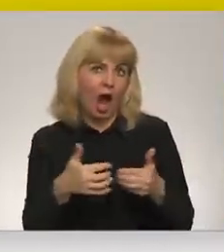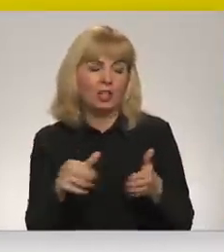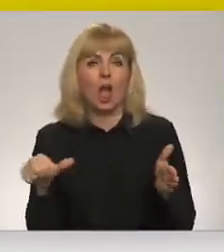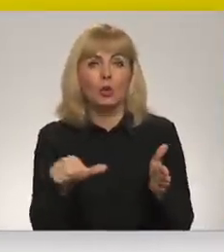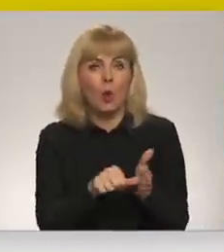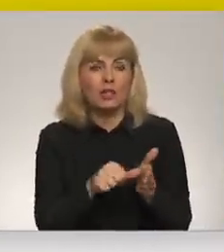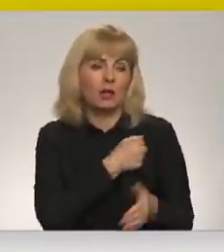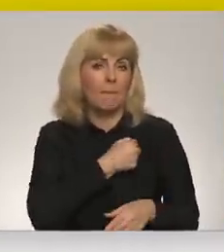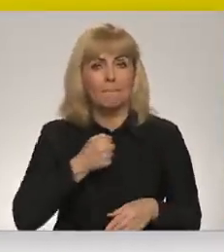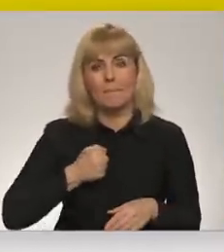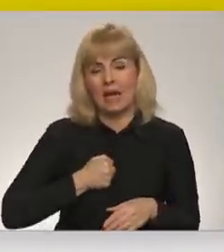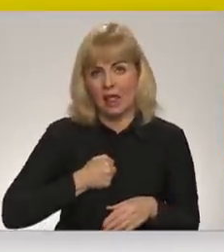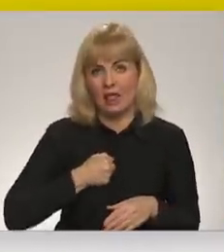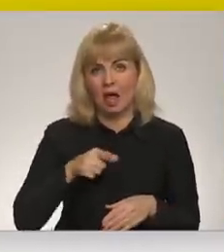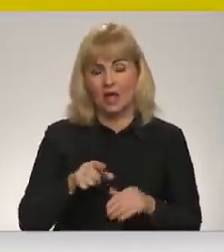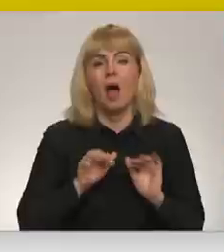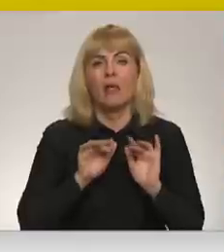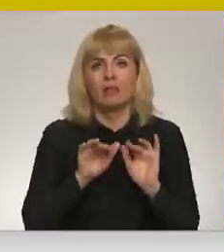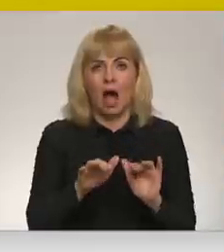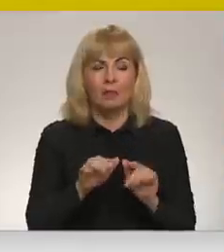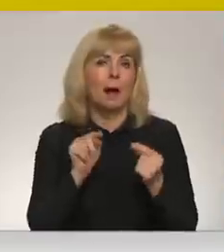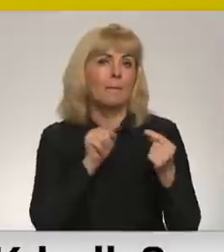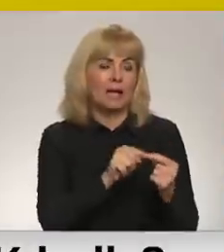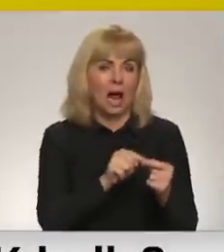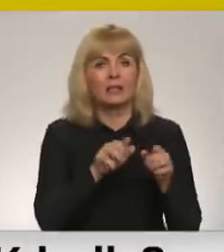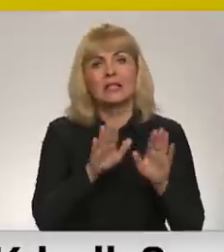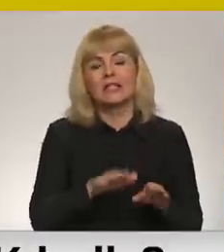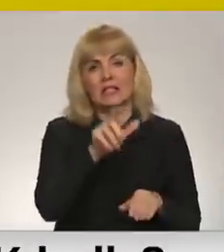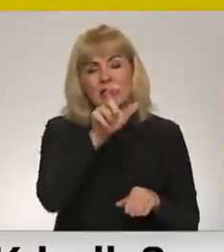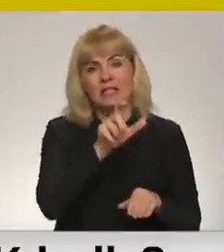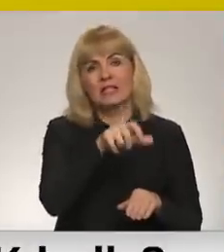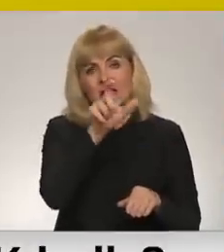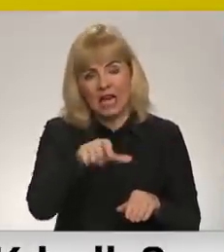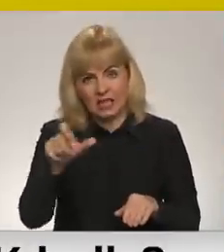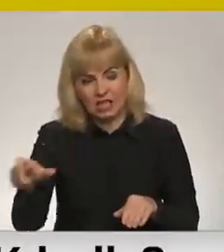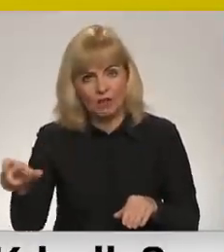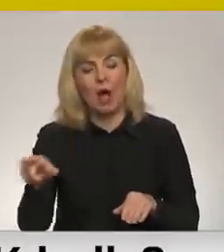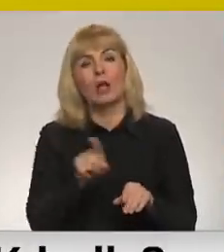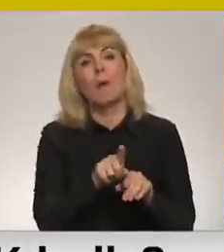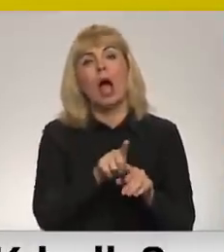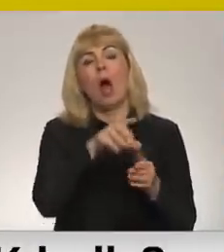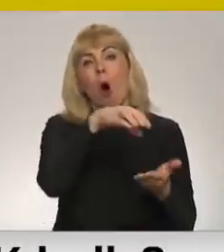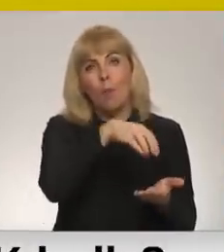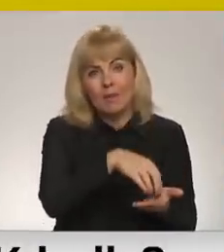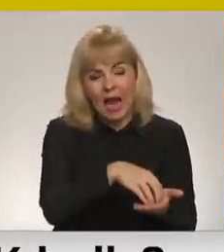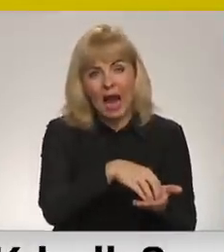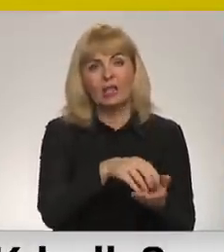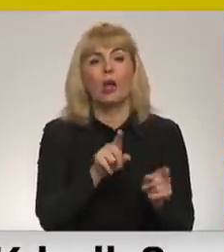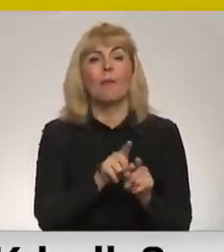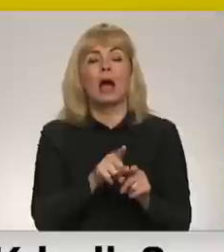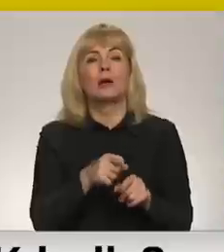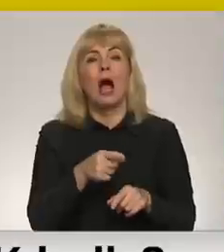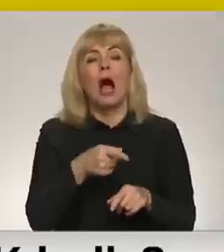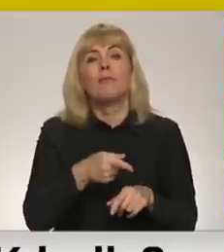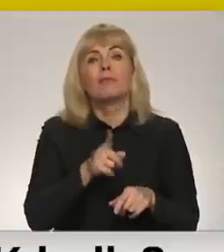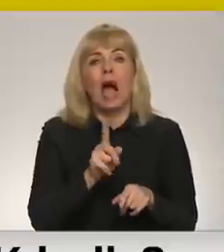militāras darbības pret civilajiem objektiem, pret civiliedzīvotājiem, arī atsevišķu aizliekto